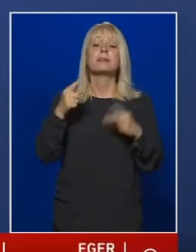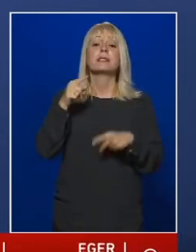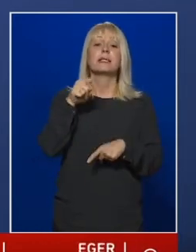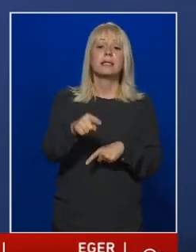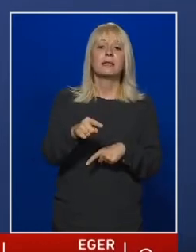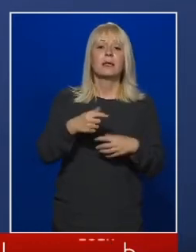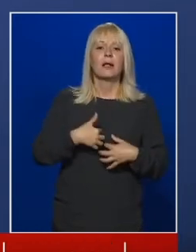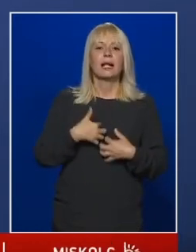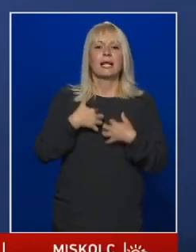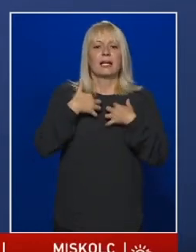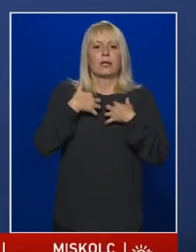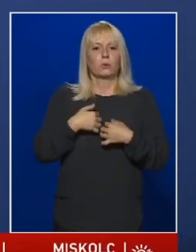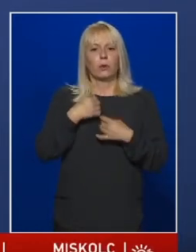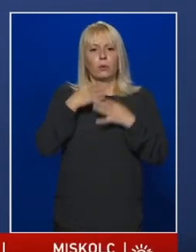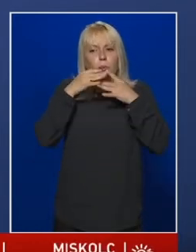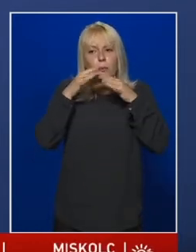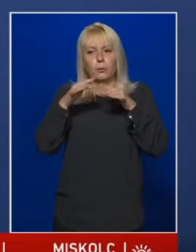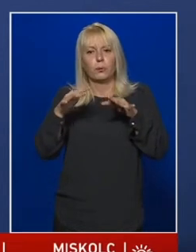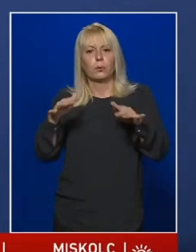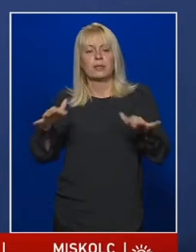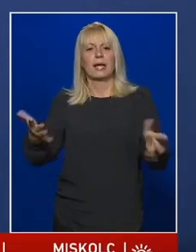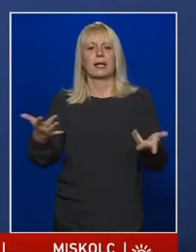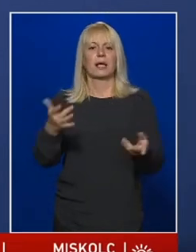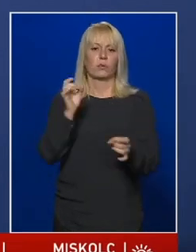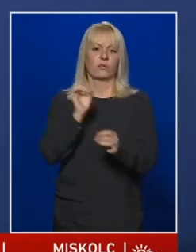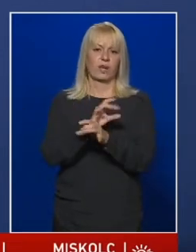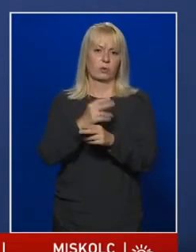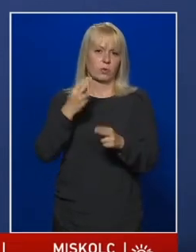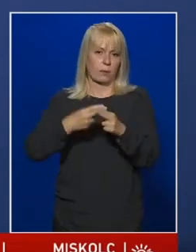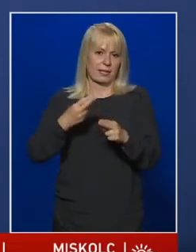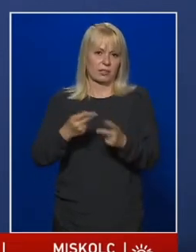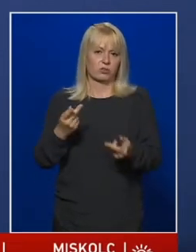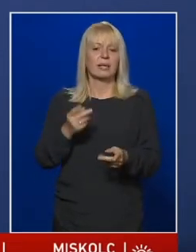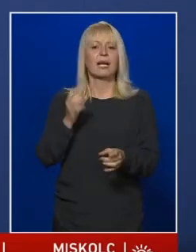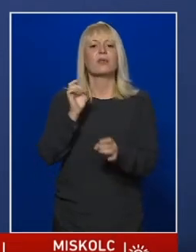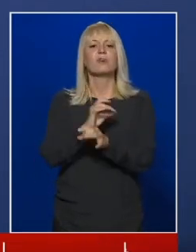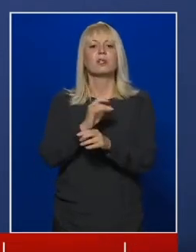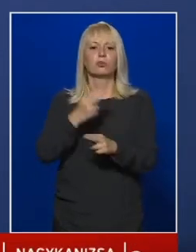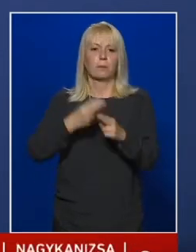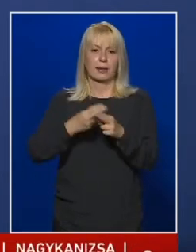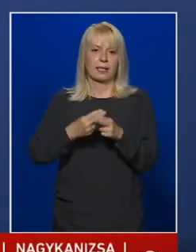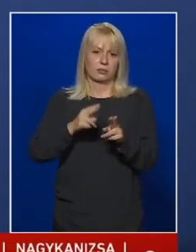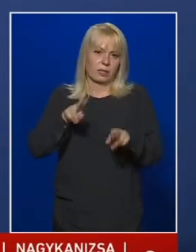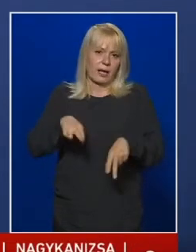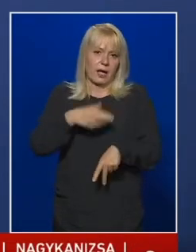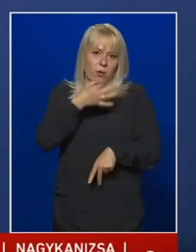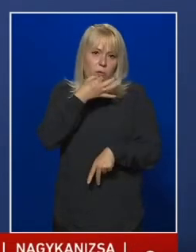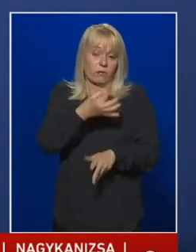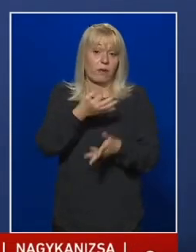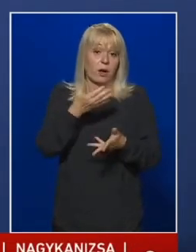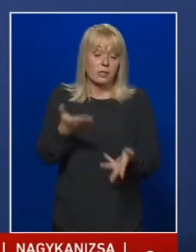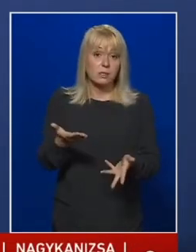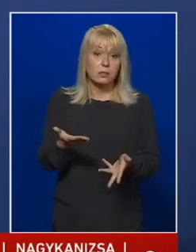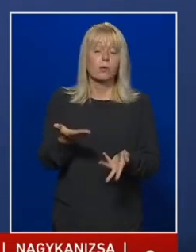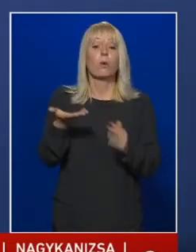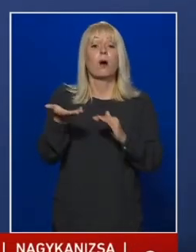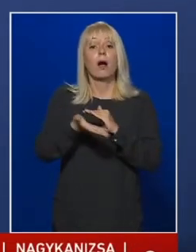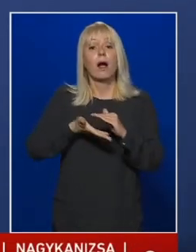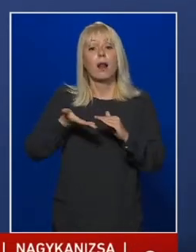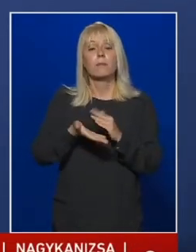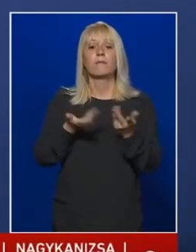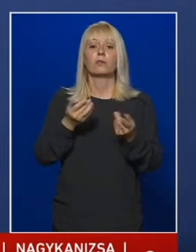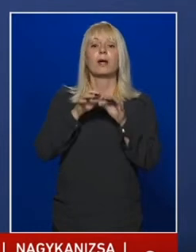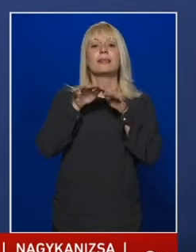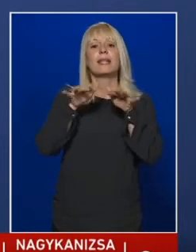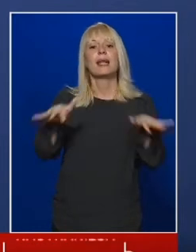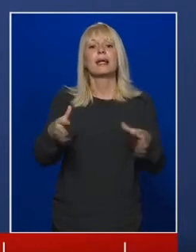egy léguton terjedő, fertőző betegségről, egy vírusos betegségről van szó, és alapvetően a